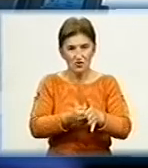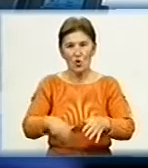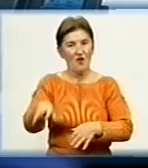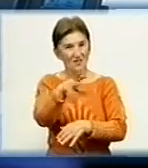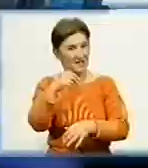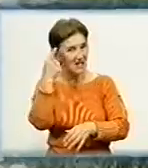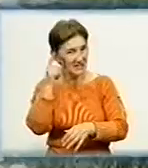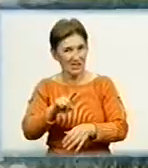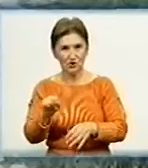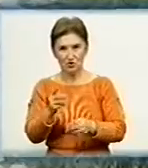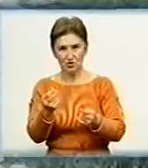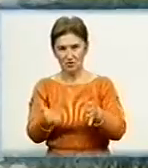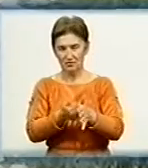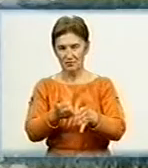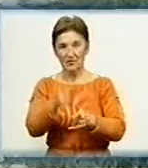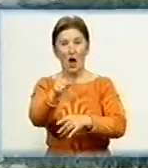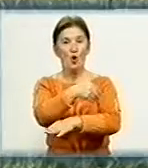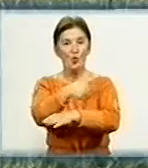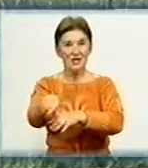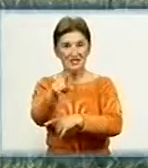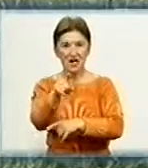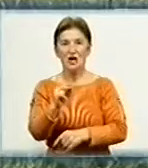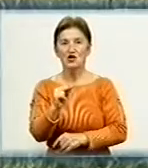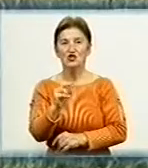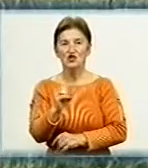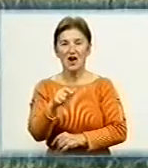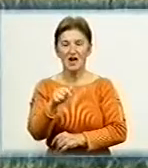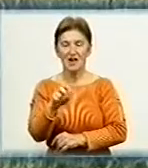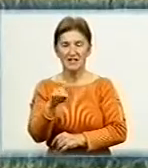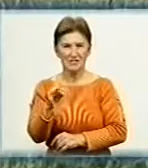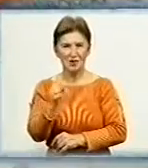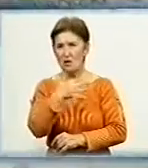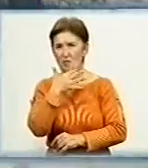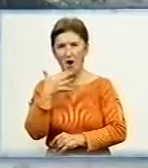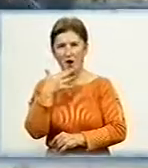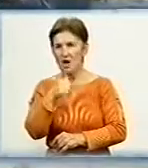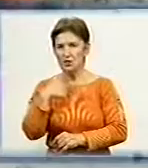А це вулиця Чигиринська. Навести лад тут не можуть багато років.